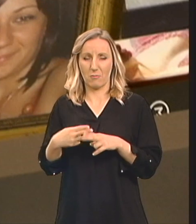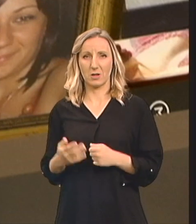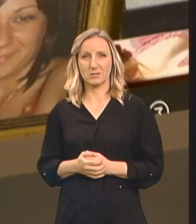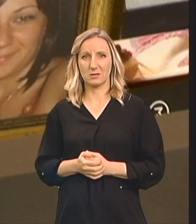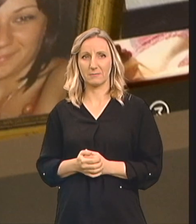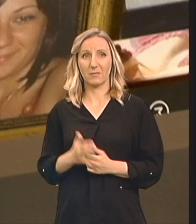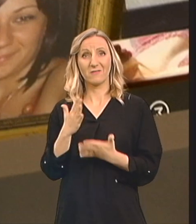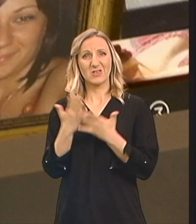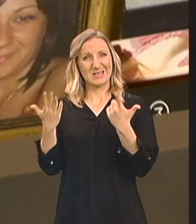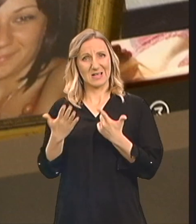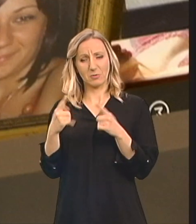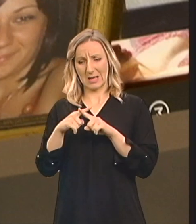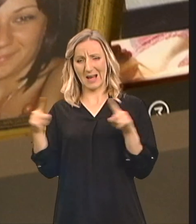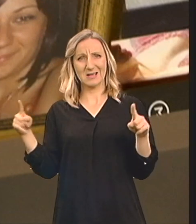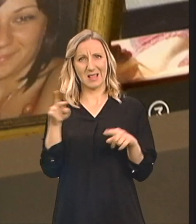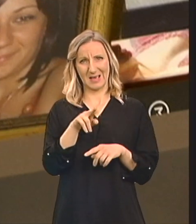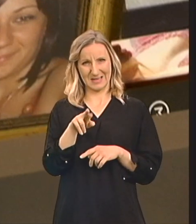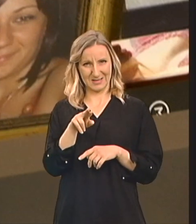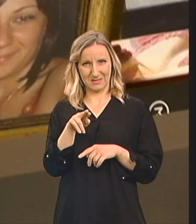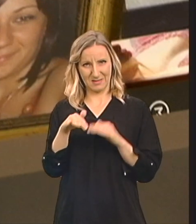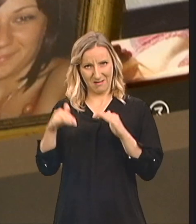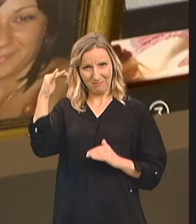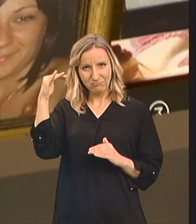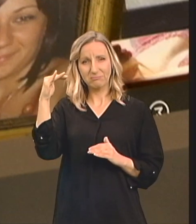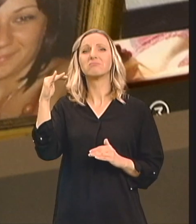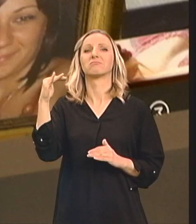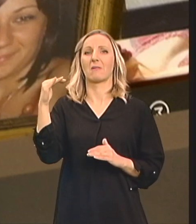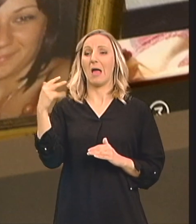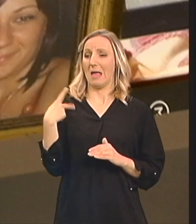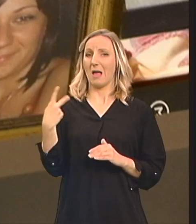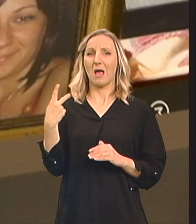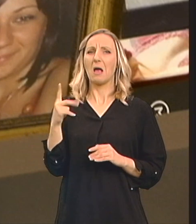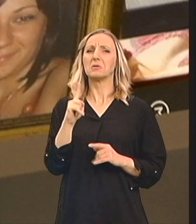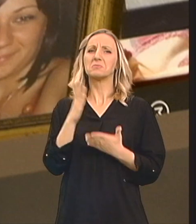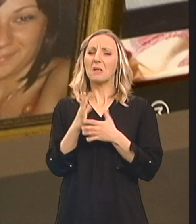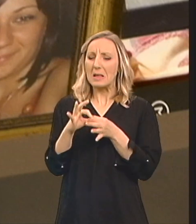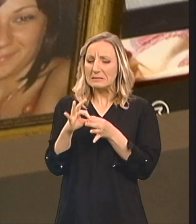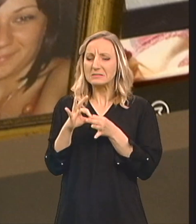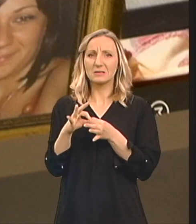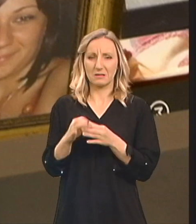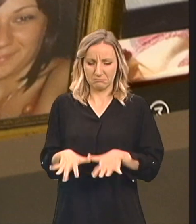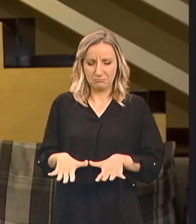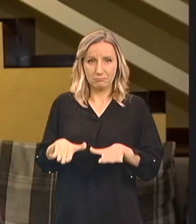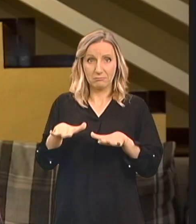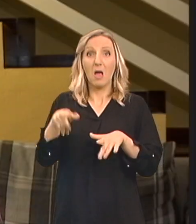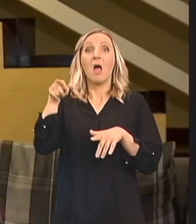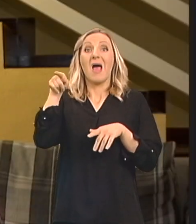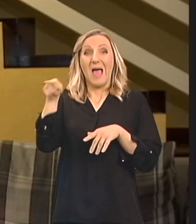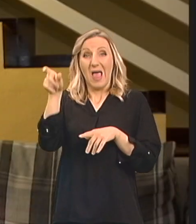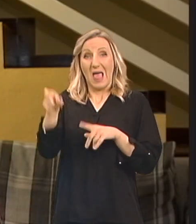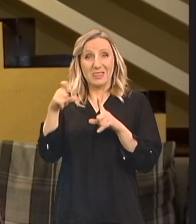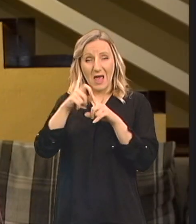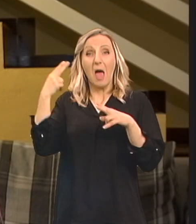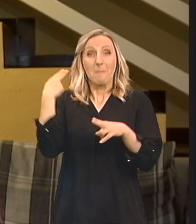sedam godina razlika između nas dvije Dajana i ja nismo bile bliske do nekog perioda Hajmo reći bolesti A